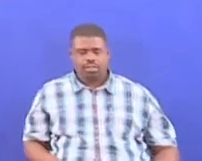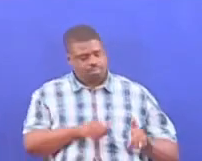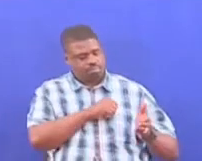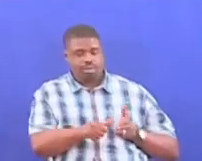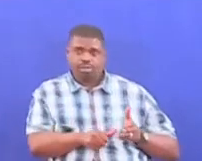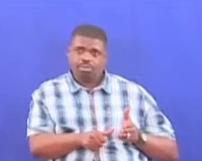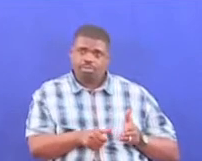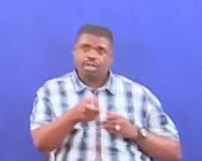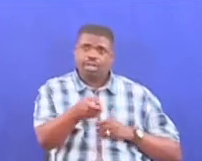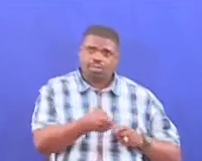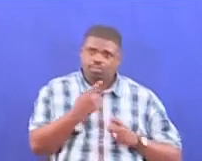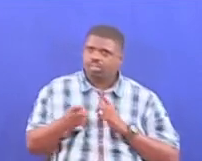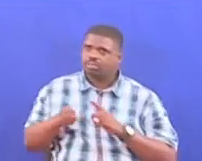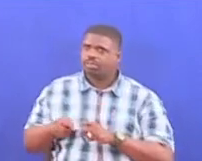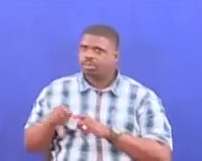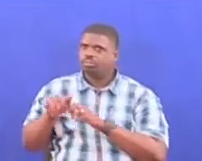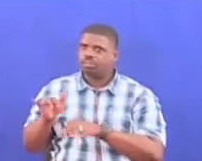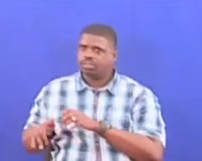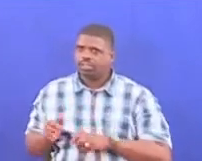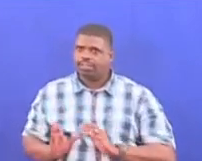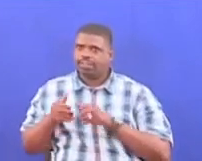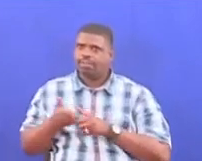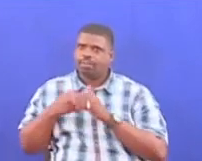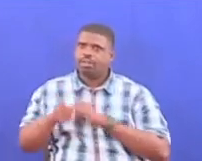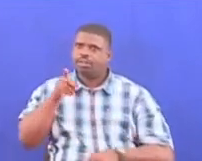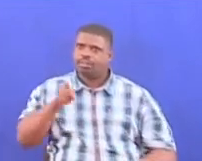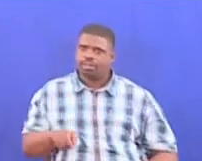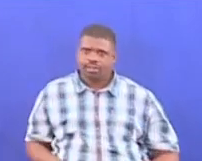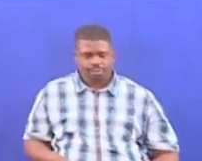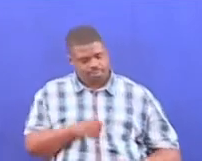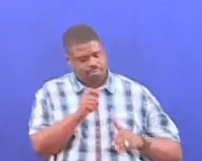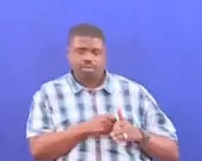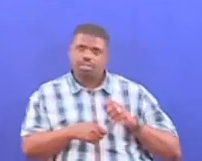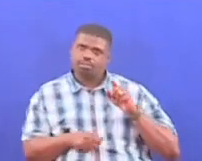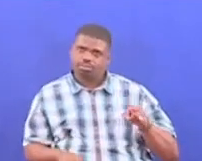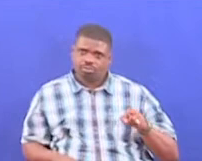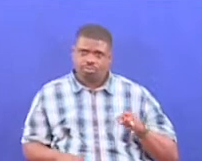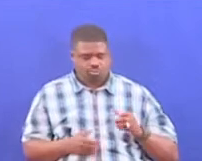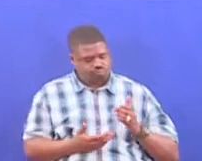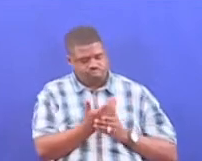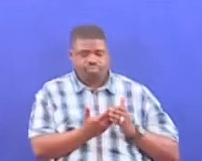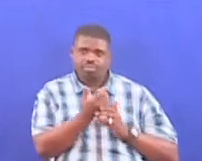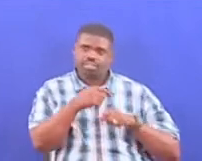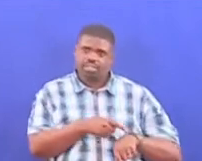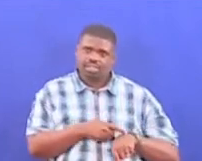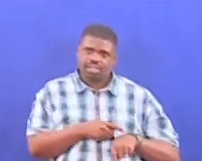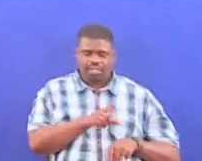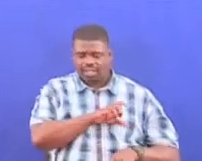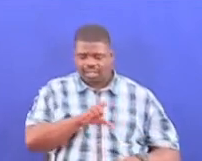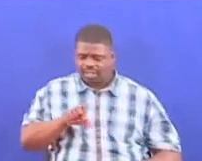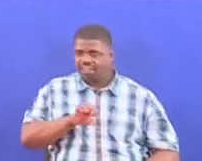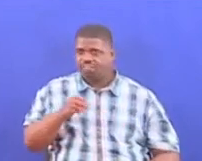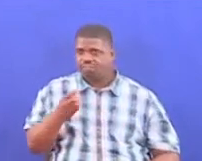deni 17 bilion. Unasema hapa, unakaimpewa kuchapisha. Kamati meende, mevilisha kwa mba mtamu, ulo naezo kazalisha kwa saa, kadi efune miatano.